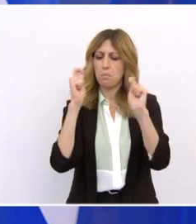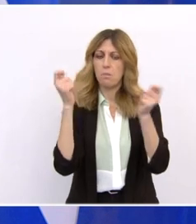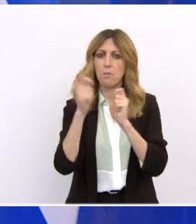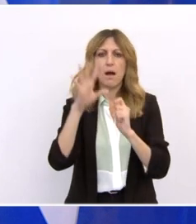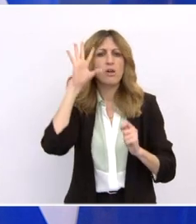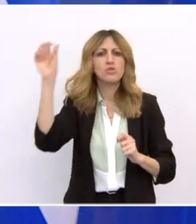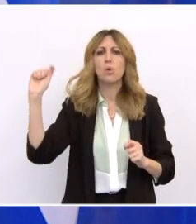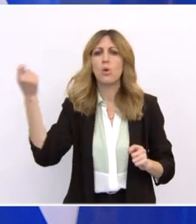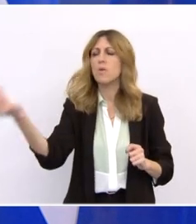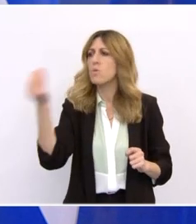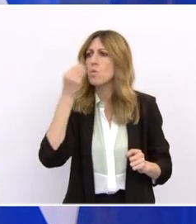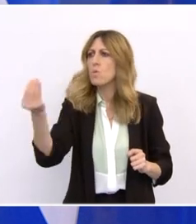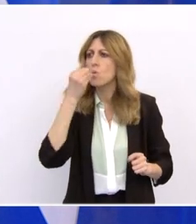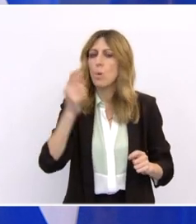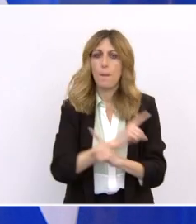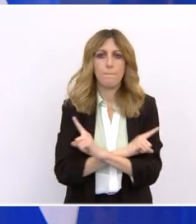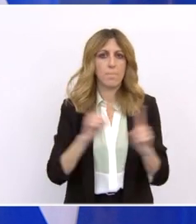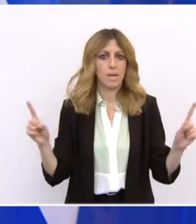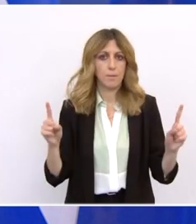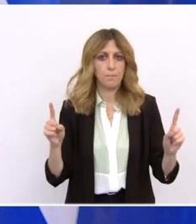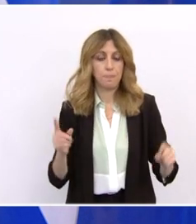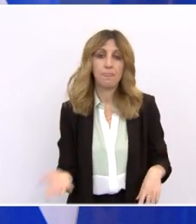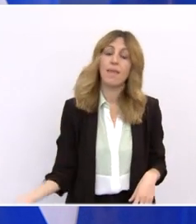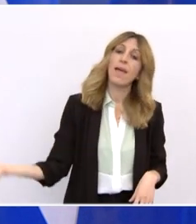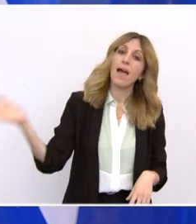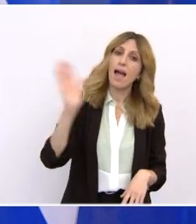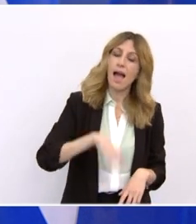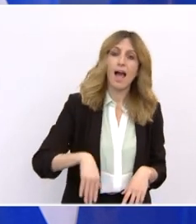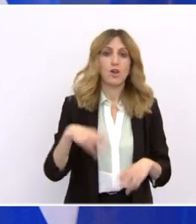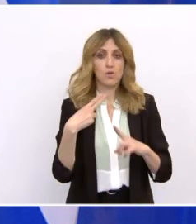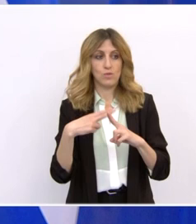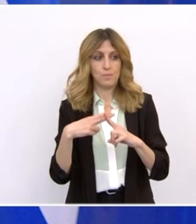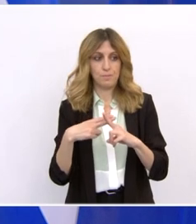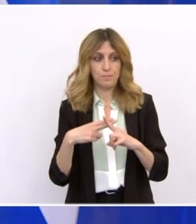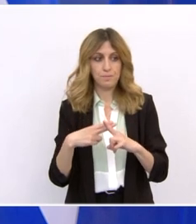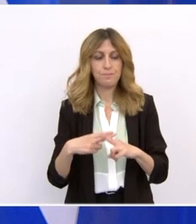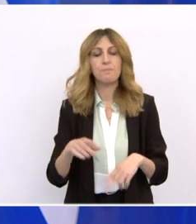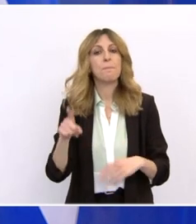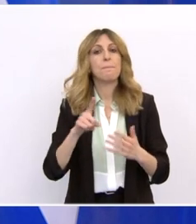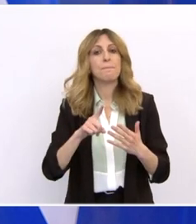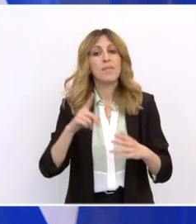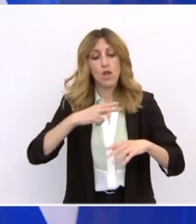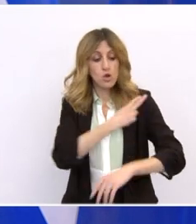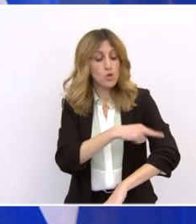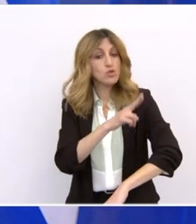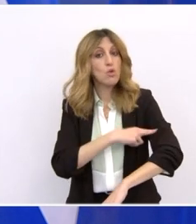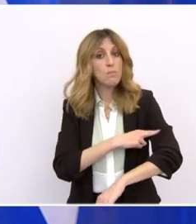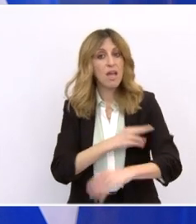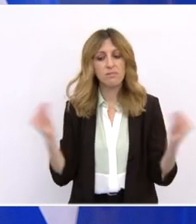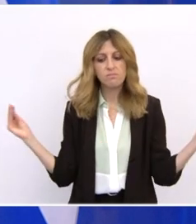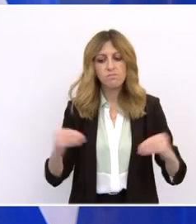επιλέγω τη ριζική ανακαίνιση και τον εξυγχρονισμό του εξοπλισμού νοσοκομείων,